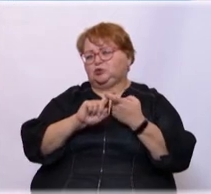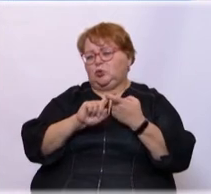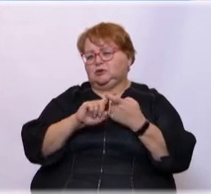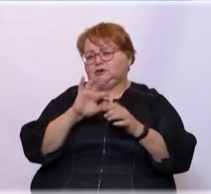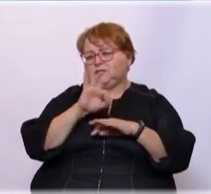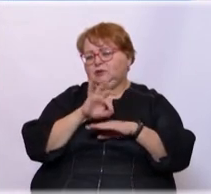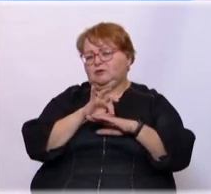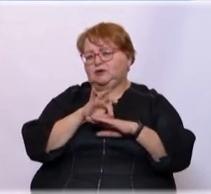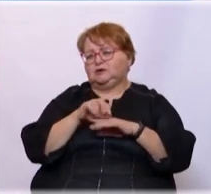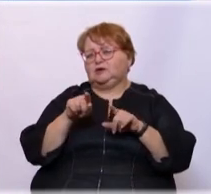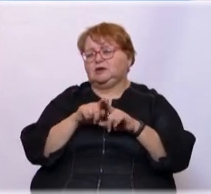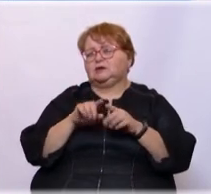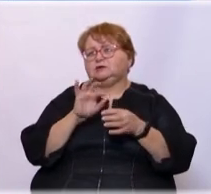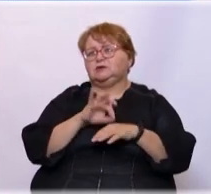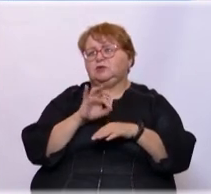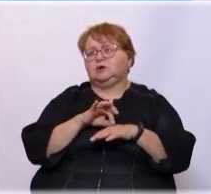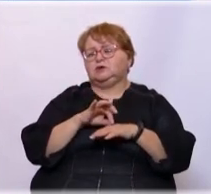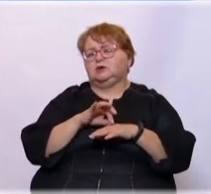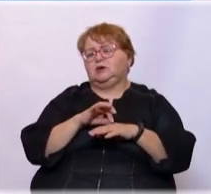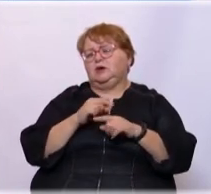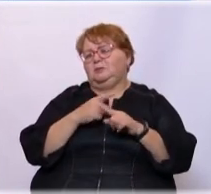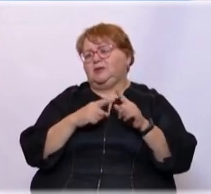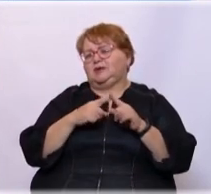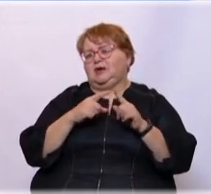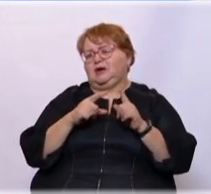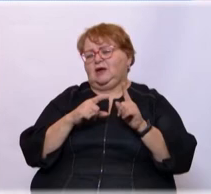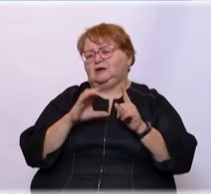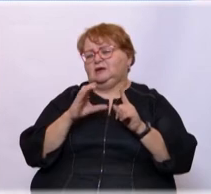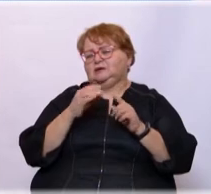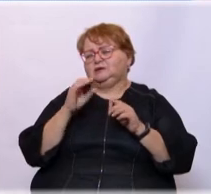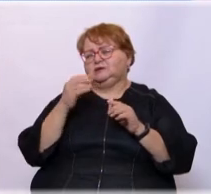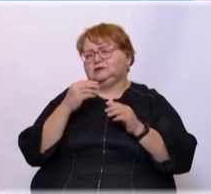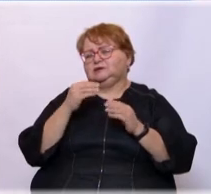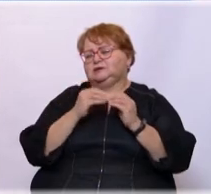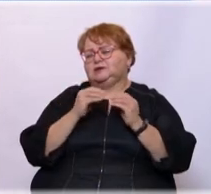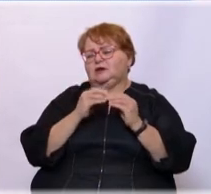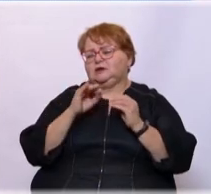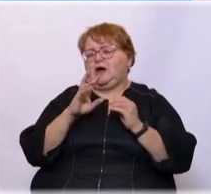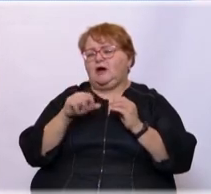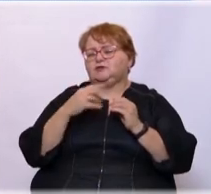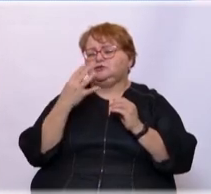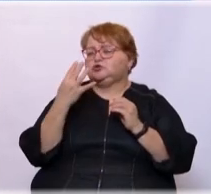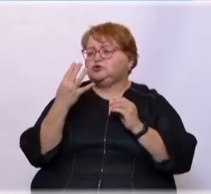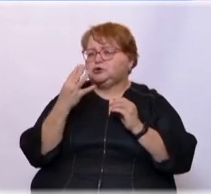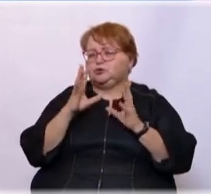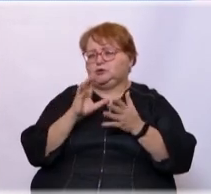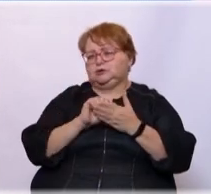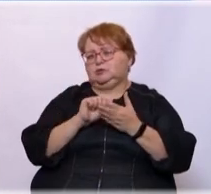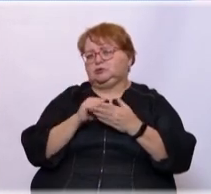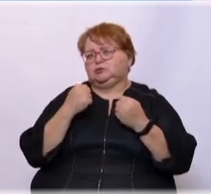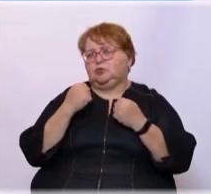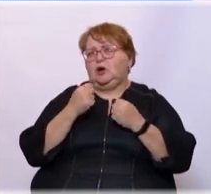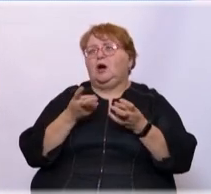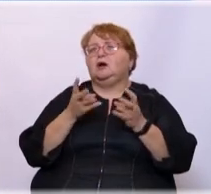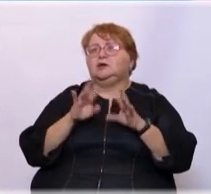Этих заболеваний полтора десятка. А всего четыре занимаются спортом. Остальные